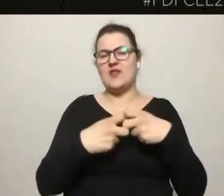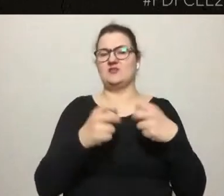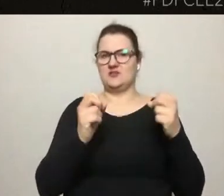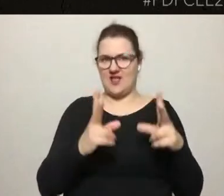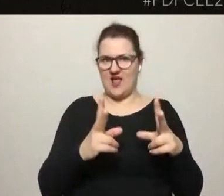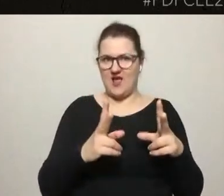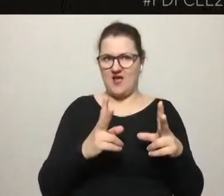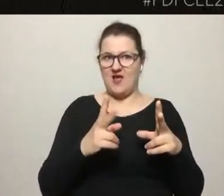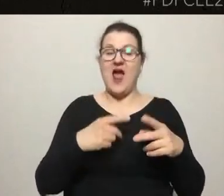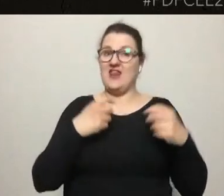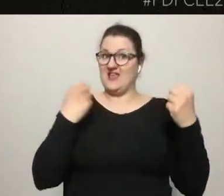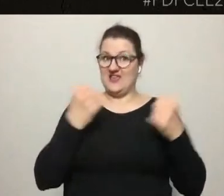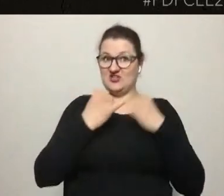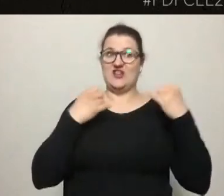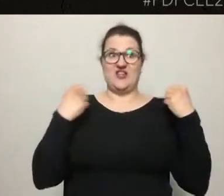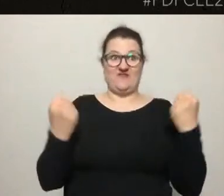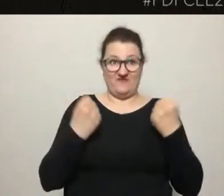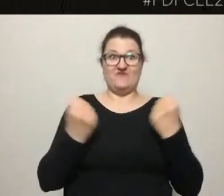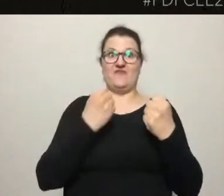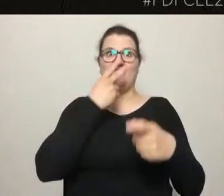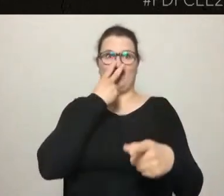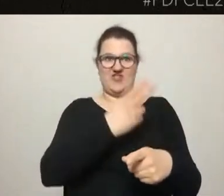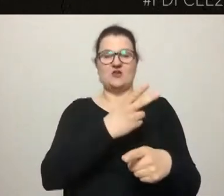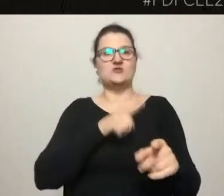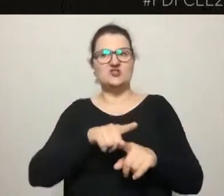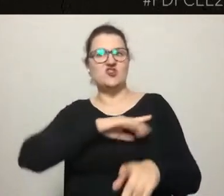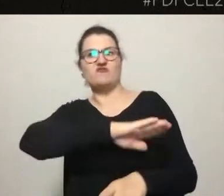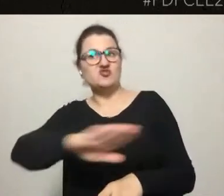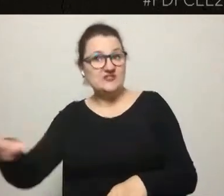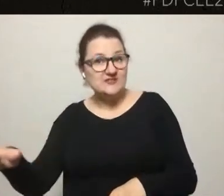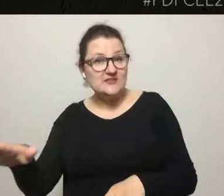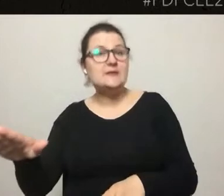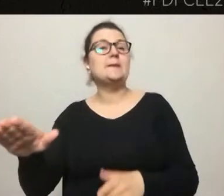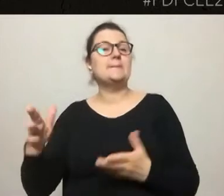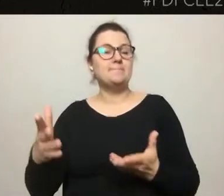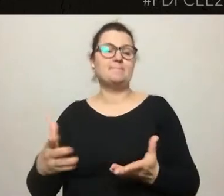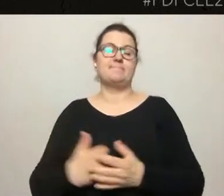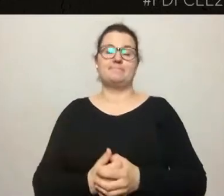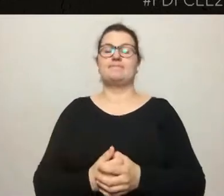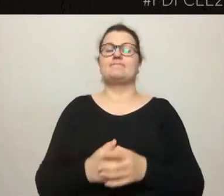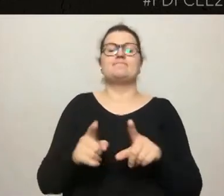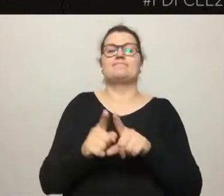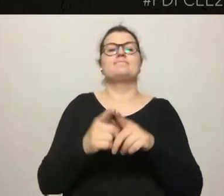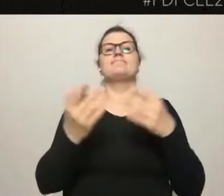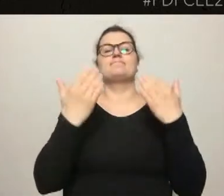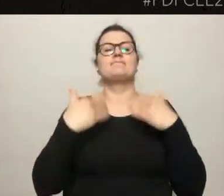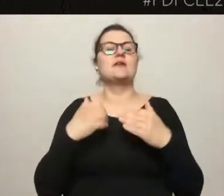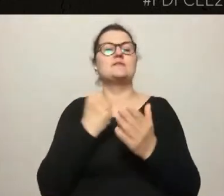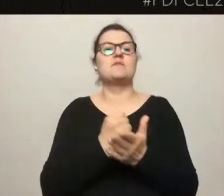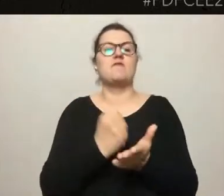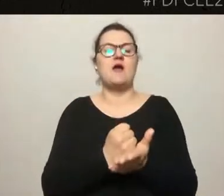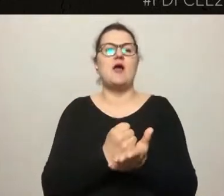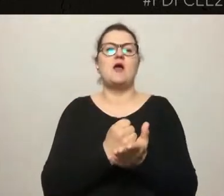mobilizacja powszechna. Kolejną kwestią to jest to, czy te konsultacje online, to nie jest tylko taka